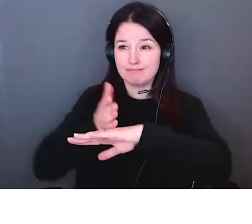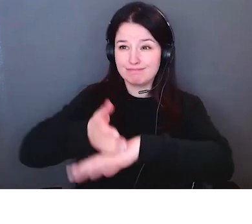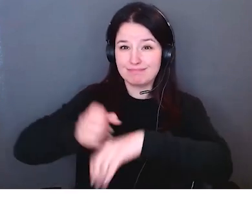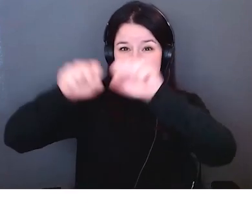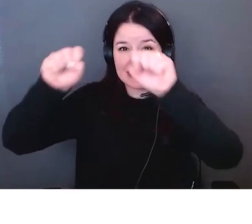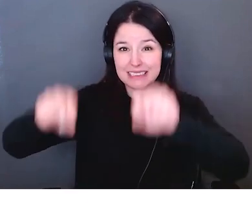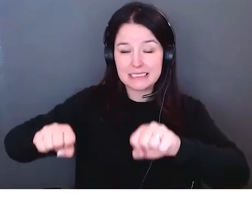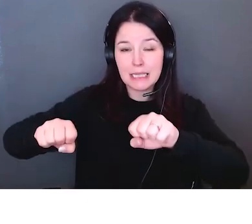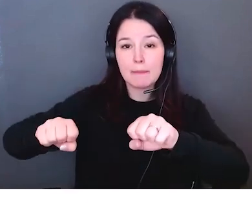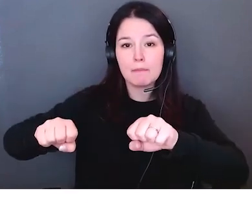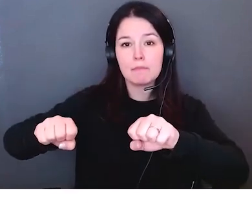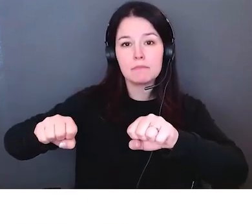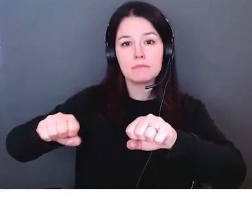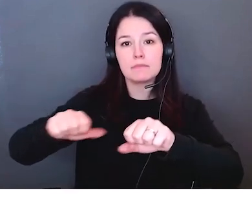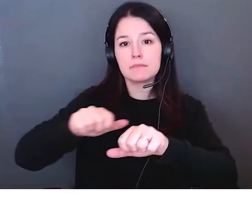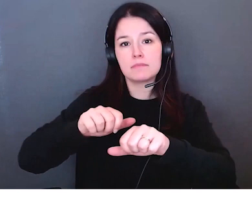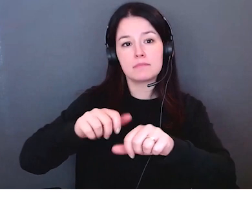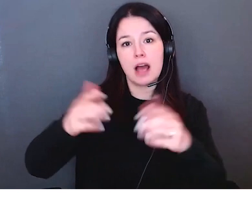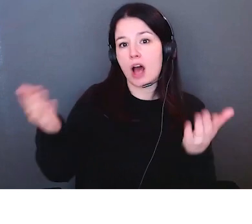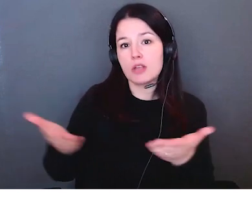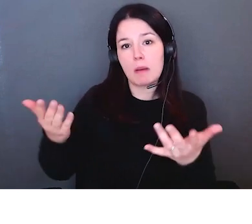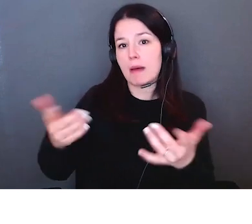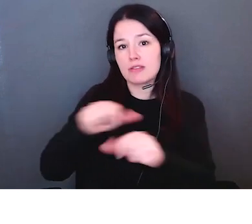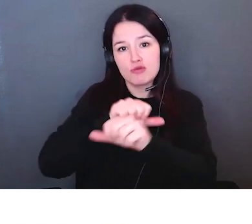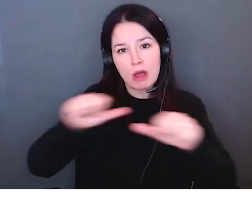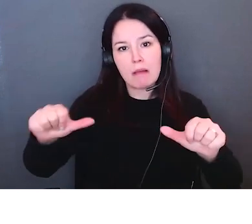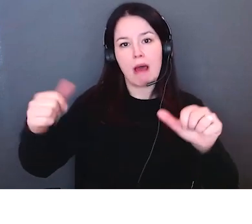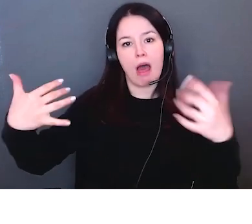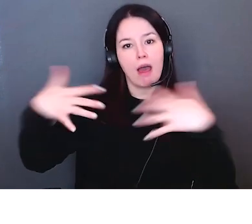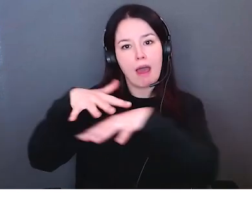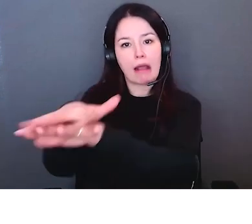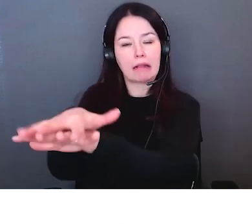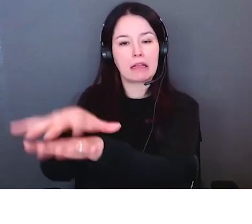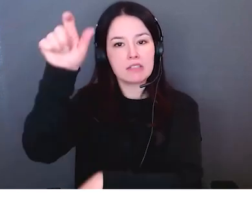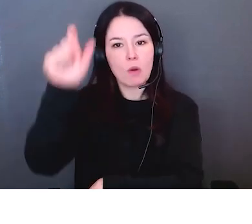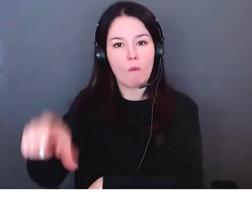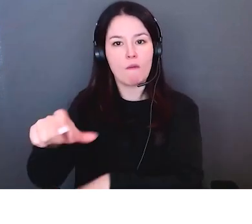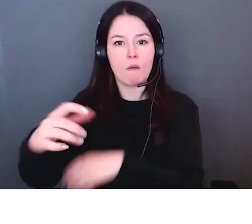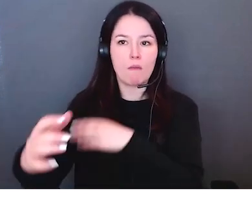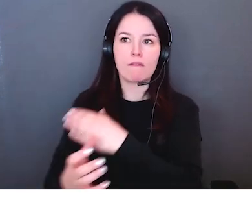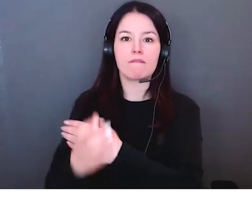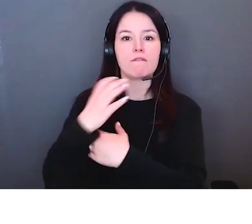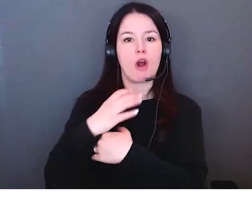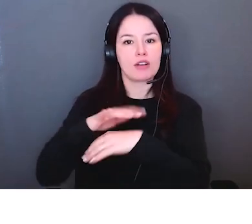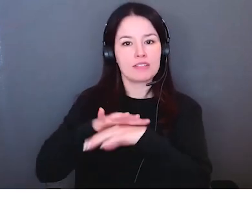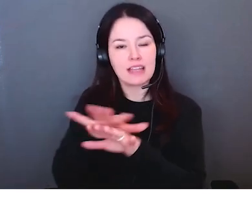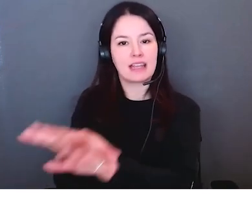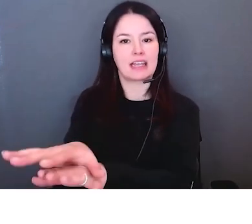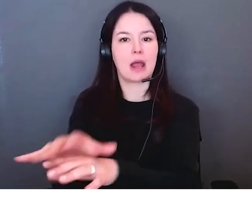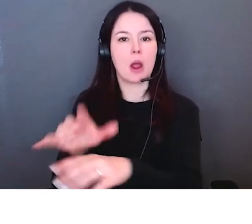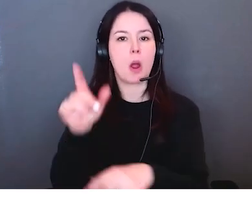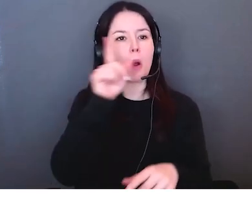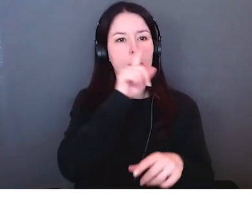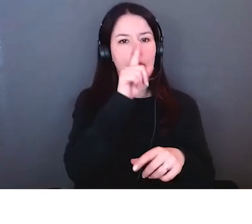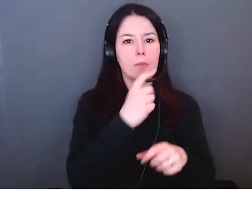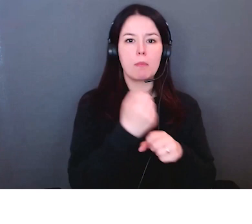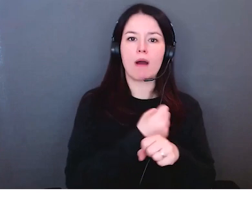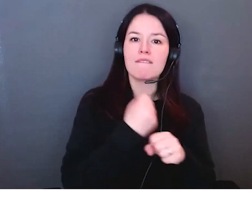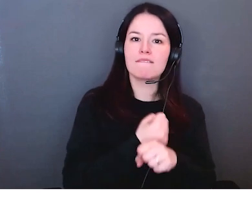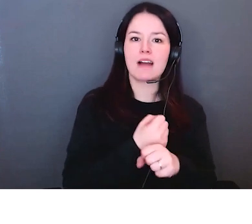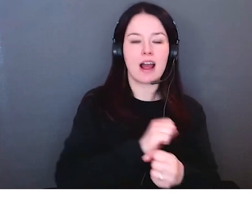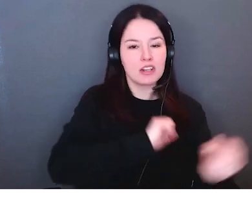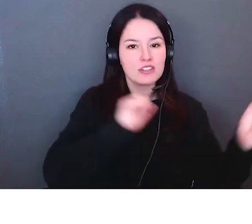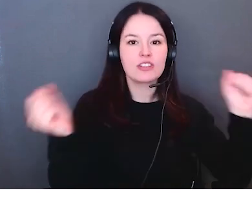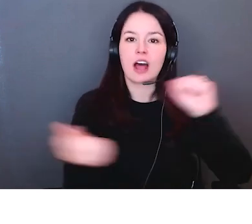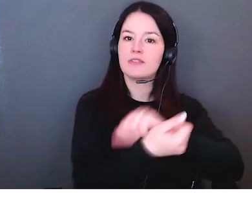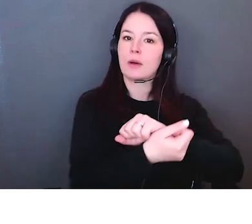formes de pensée et ceci bien sûr est bénéfique pour nous tous aujourd